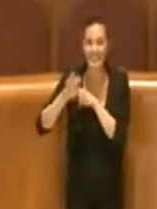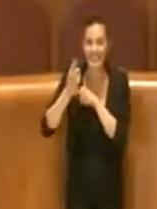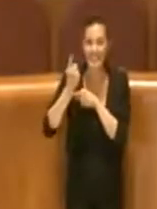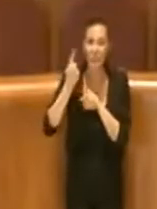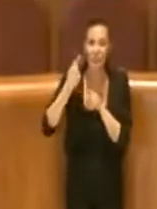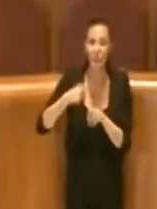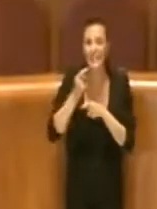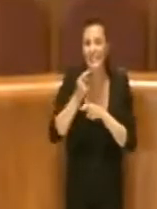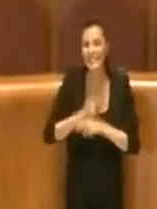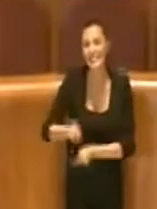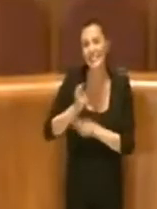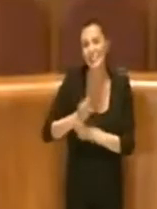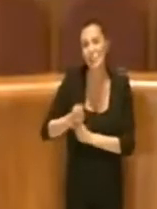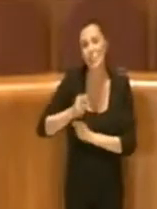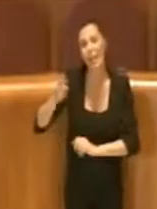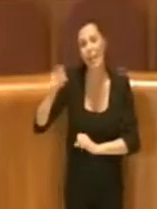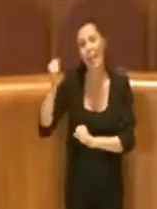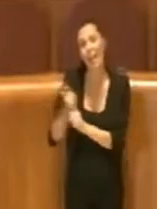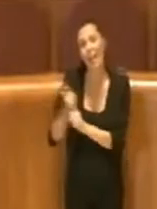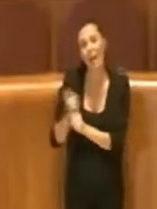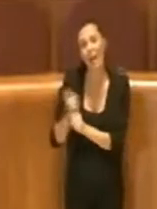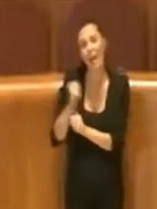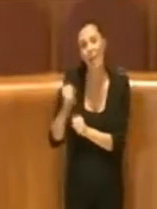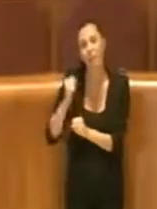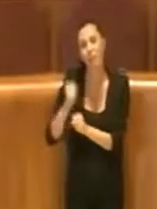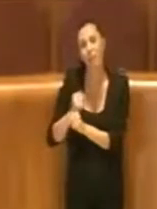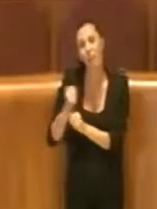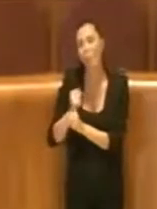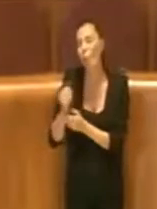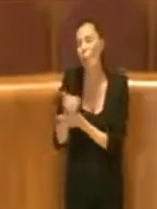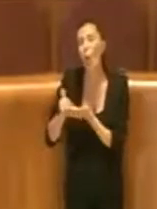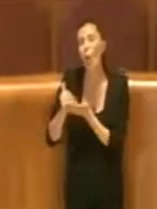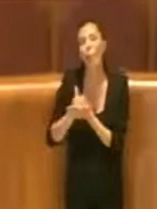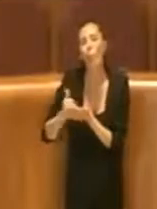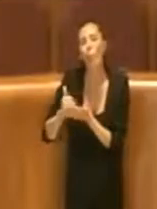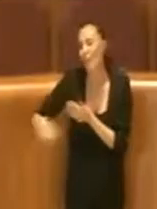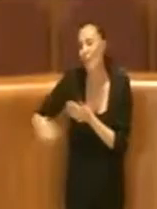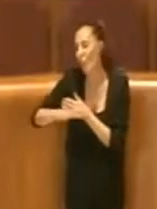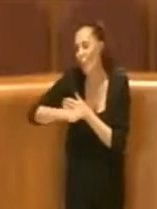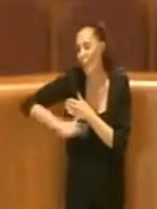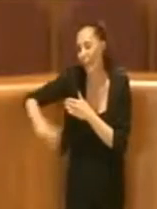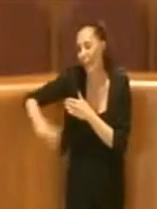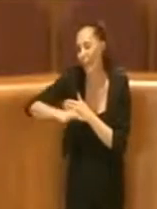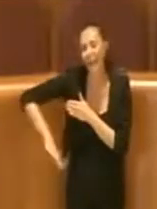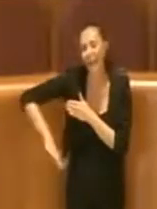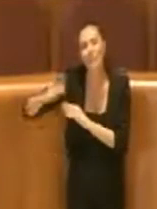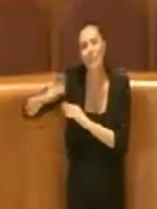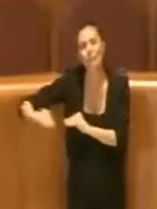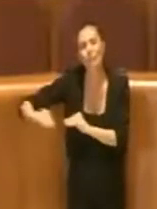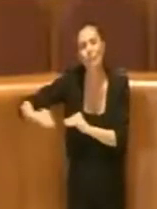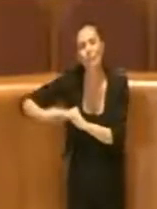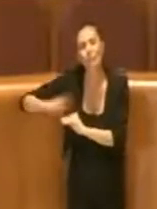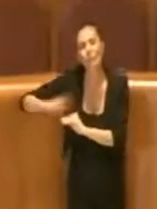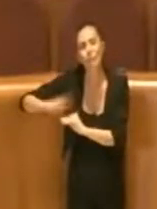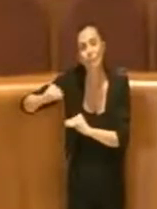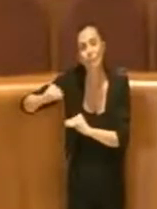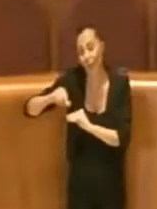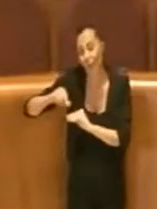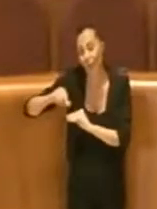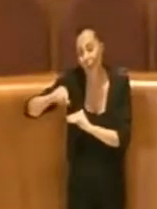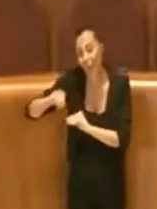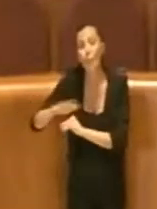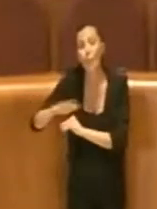i lavori per un completo ripristino della piazza e dei giardini affinché questo spazio